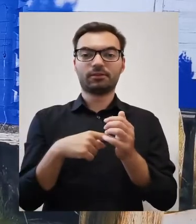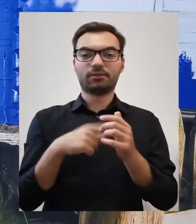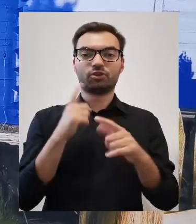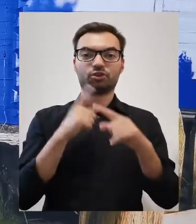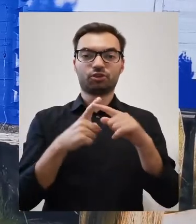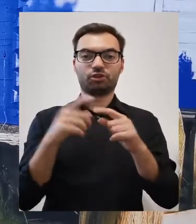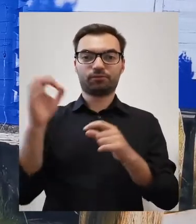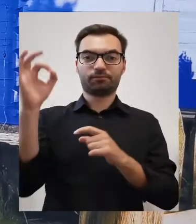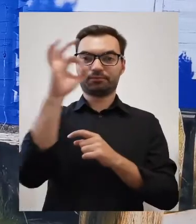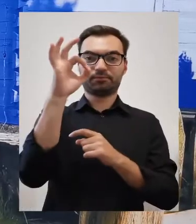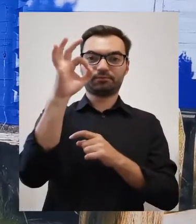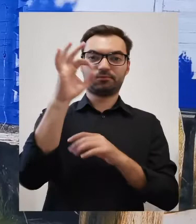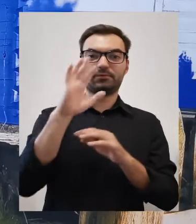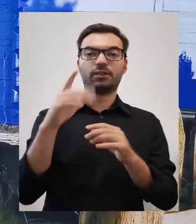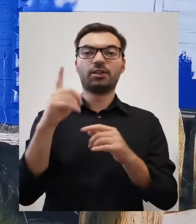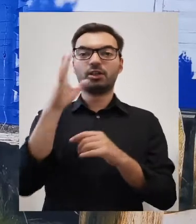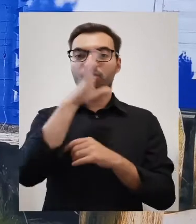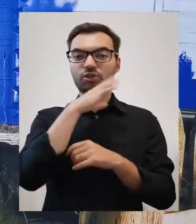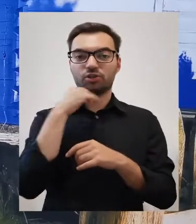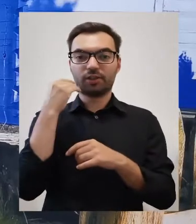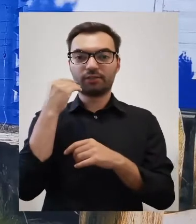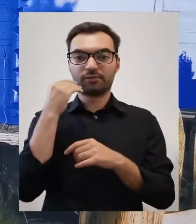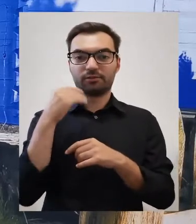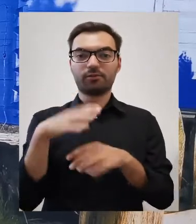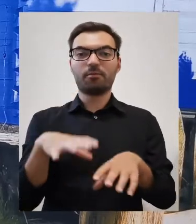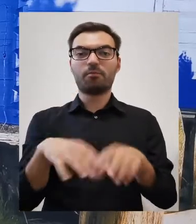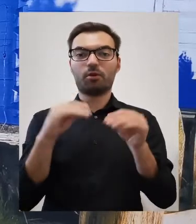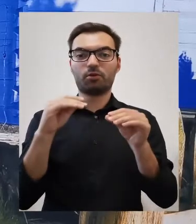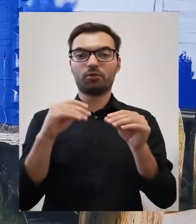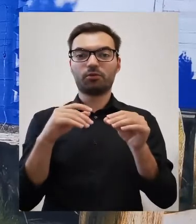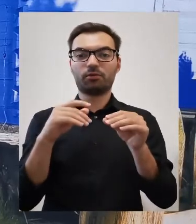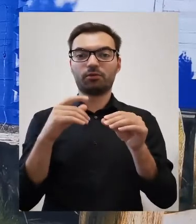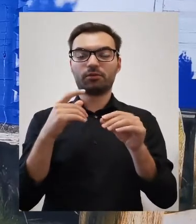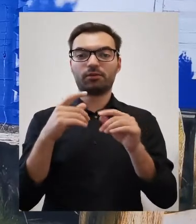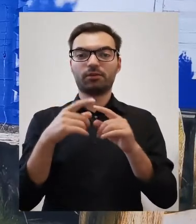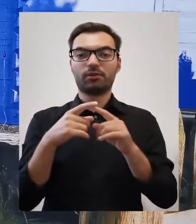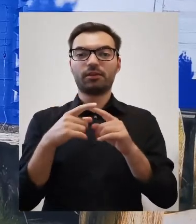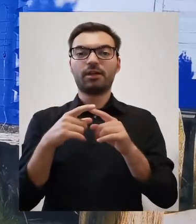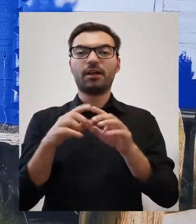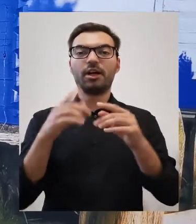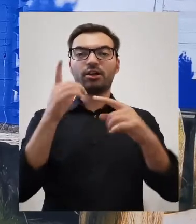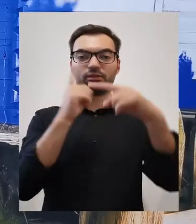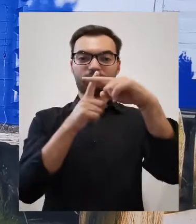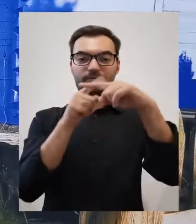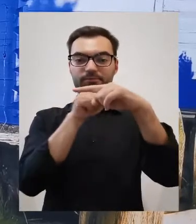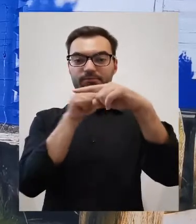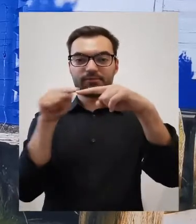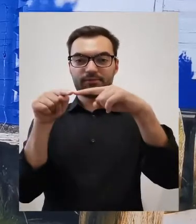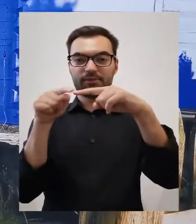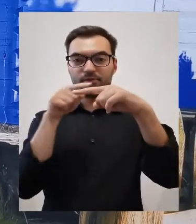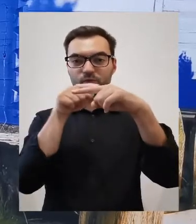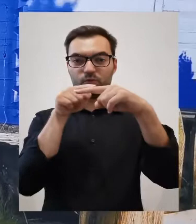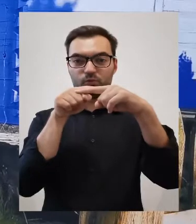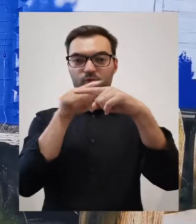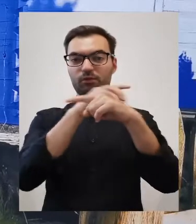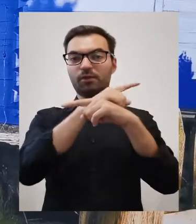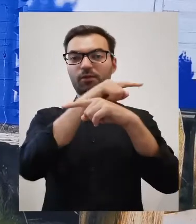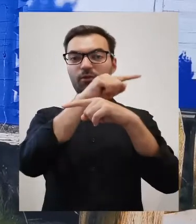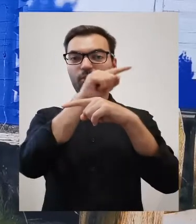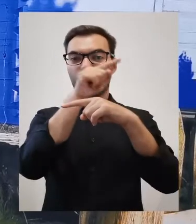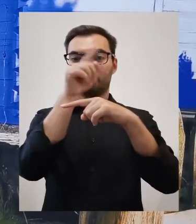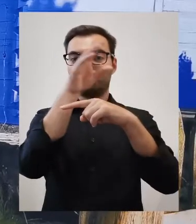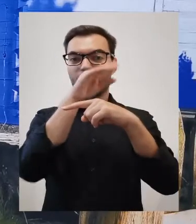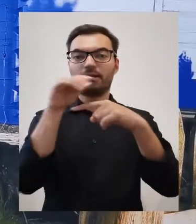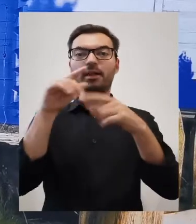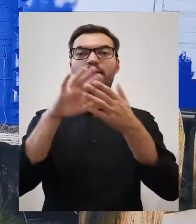stojącego na wzniesieniu krzyża. Księżyc natomiast początkowo znajdował się na przecięciu ramion tego krzyża i